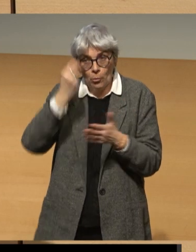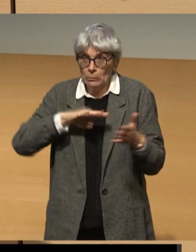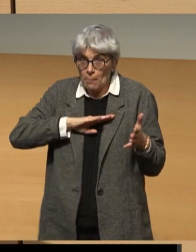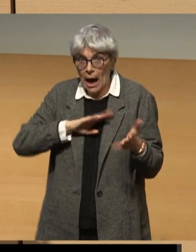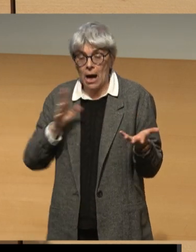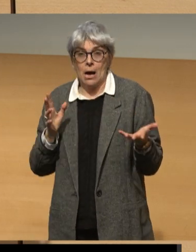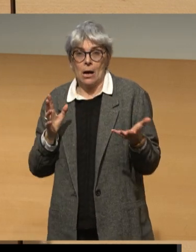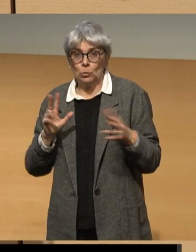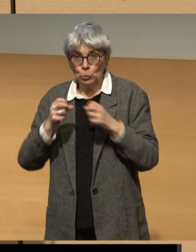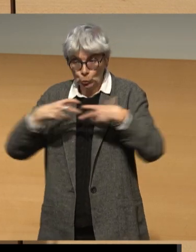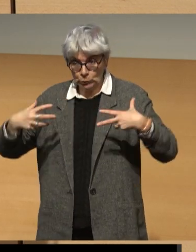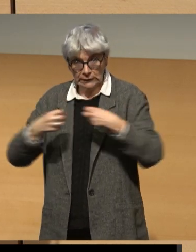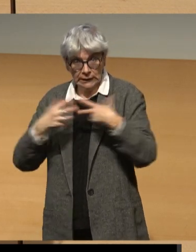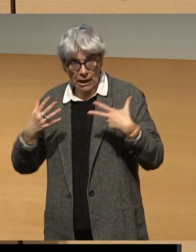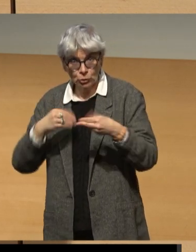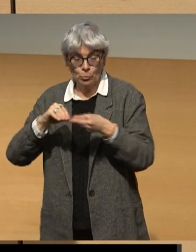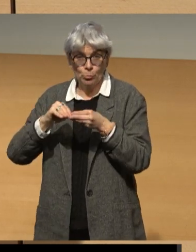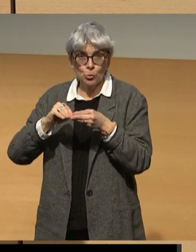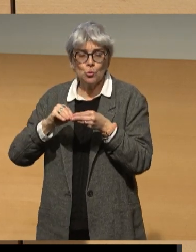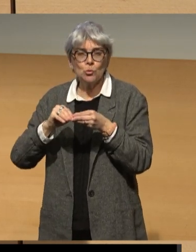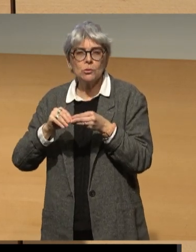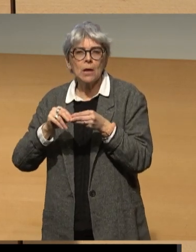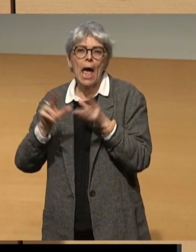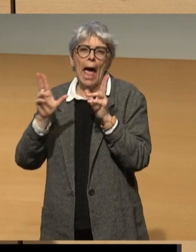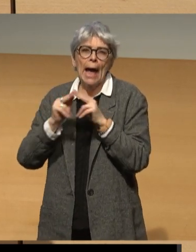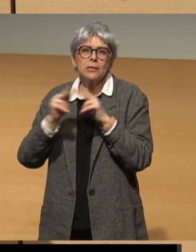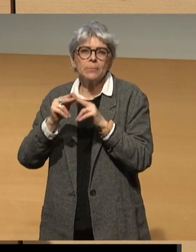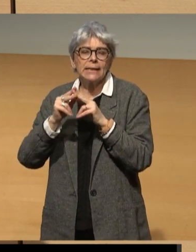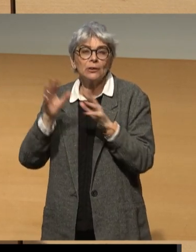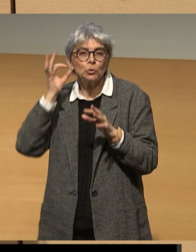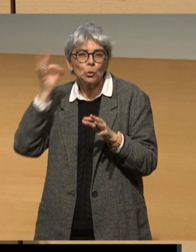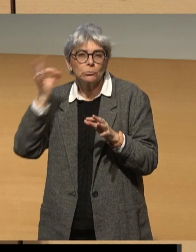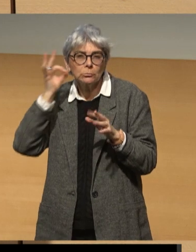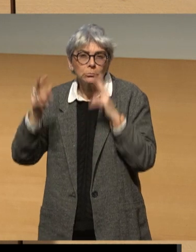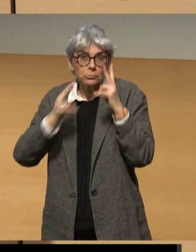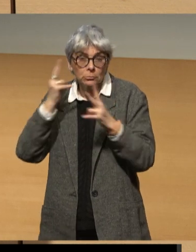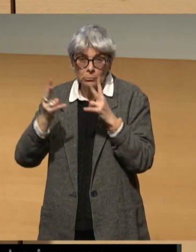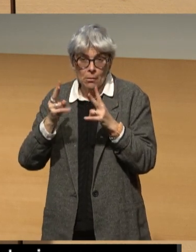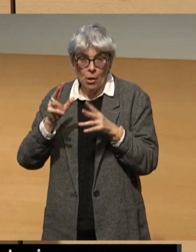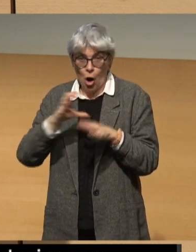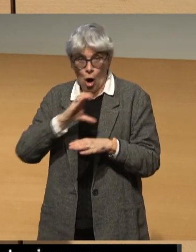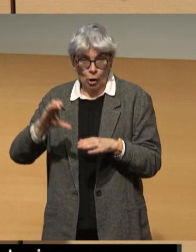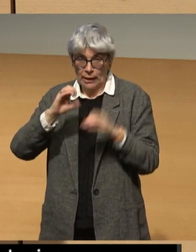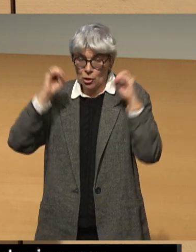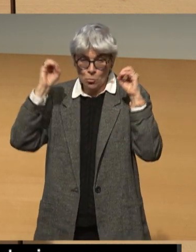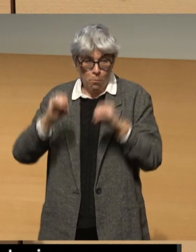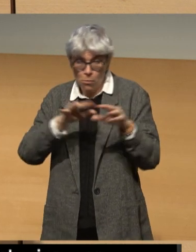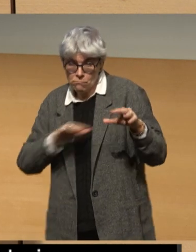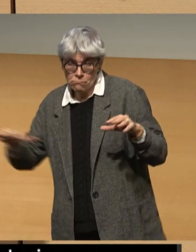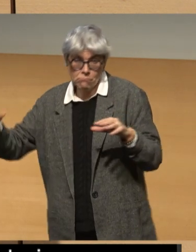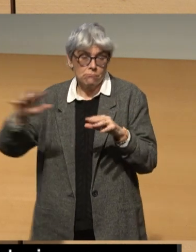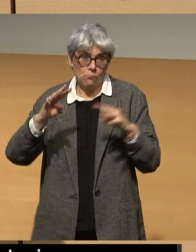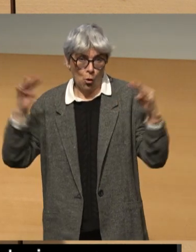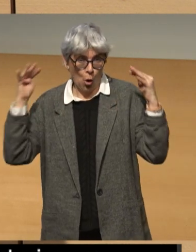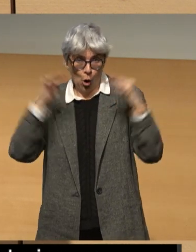présence de sous-titrage et de l'audiodescription. Cortex est accessible au plus grand nombre ainsi et